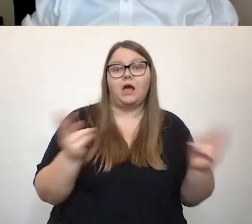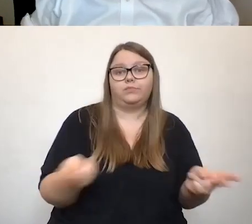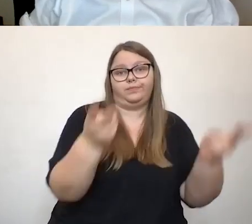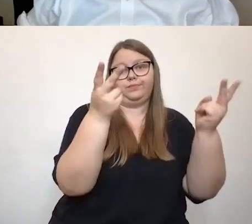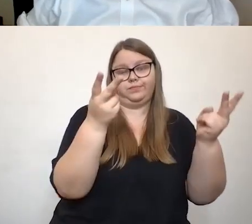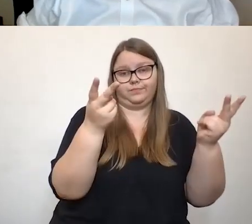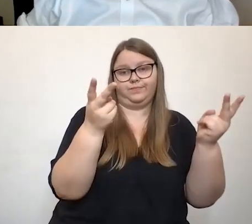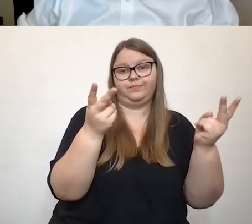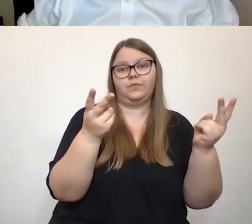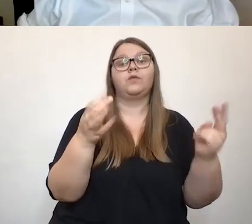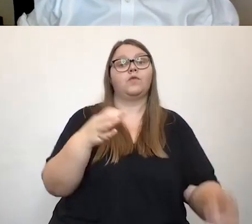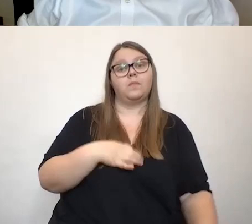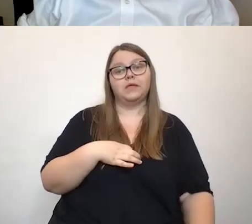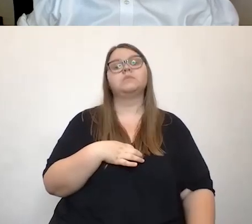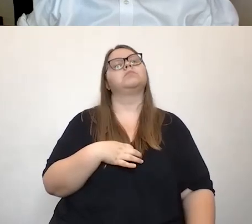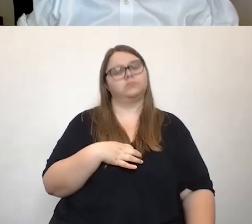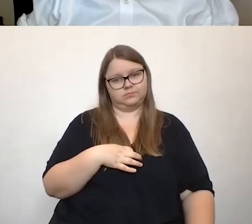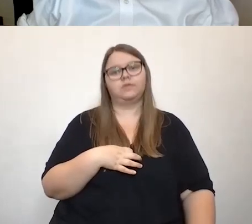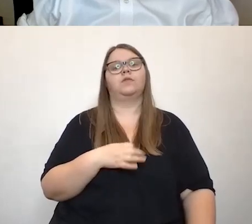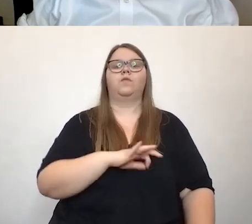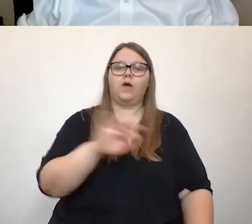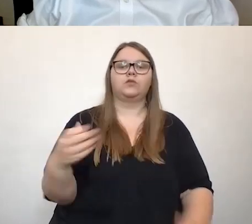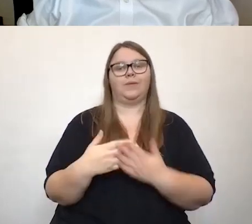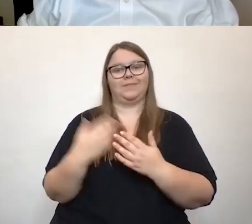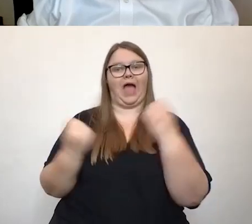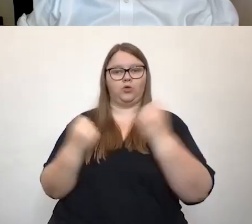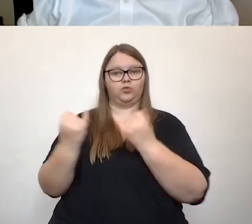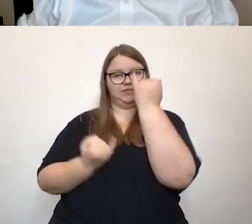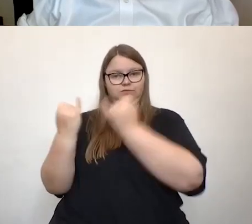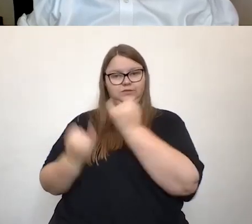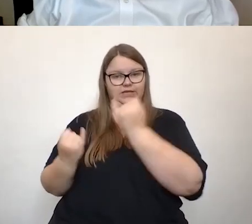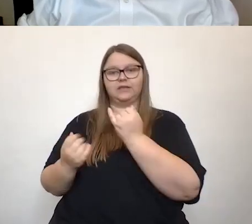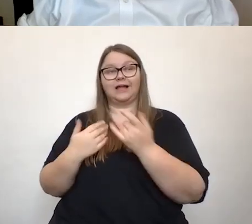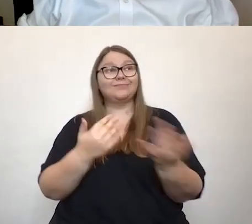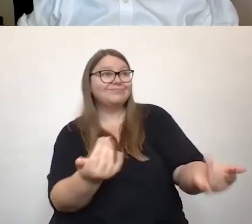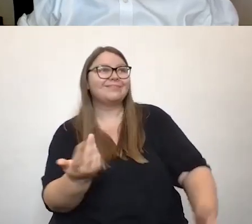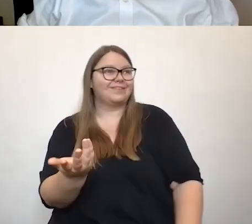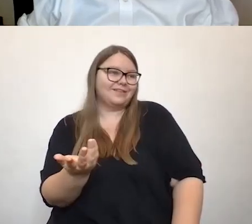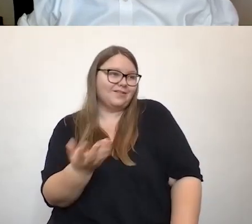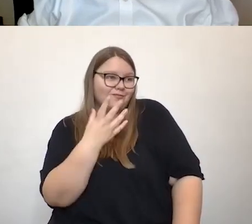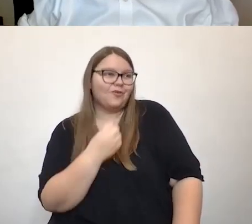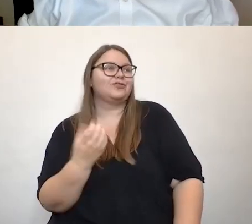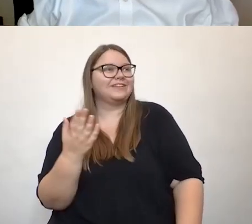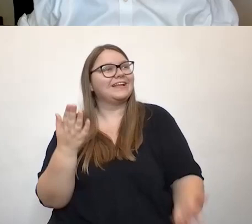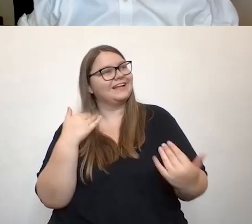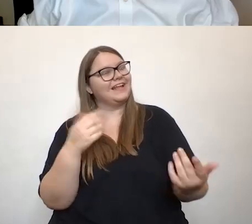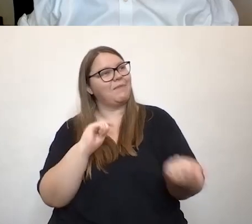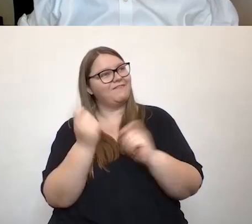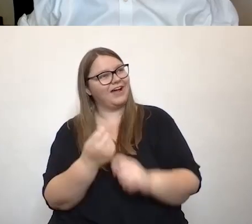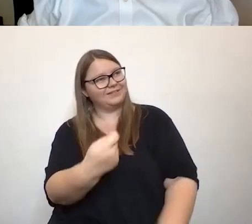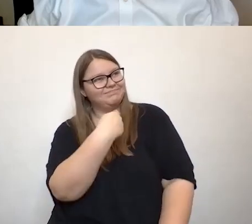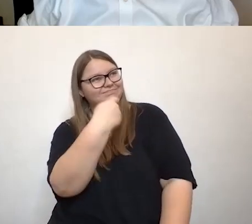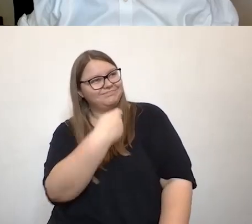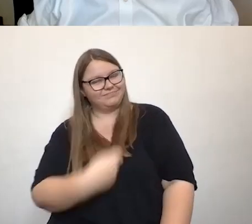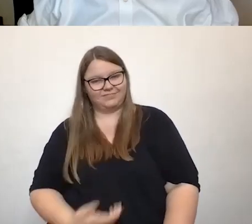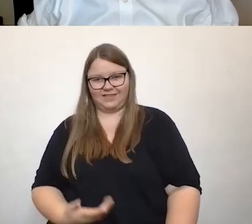wahnsinnig viel davon für alles, also die Autoindustrie schreit ja auch nach Anreizen, dass sie jetzt endlich mal was tun, um den Klimawandel zu stoppen, die haben